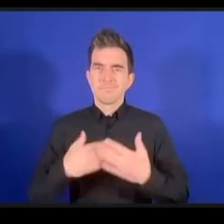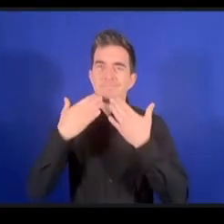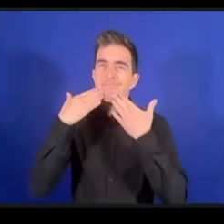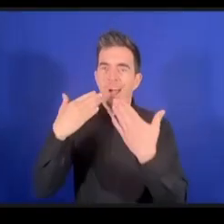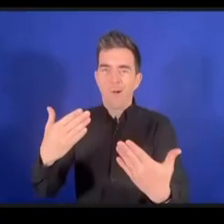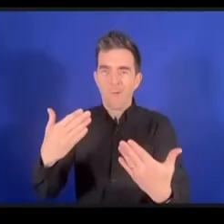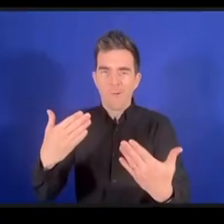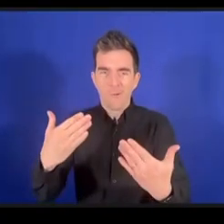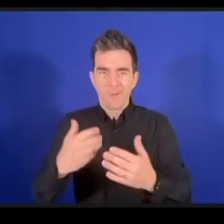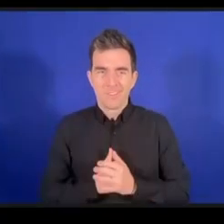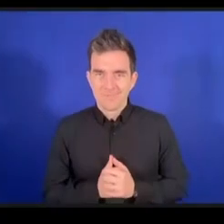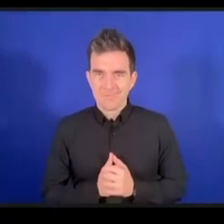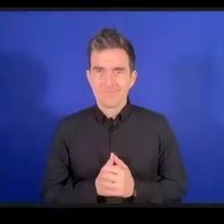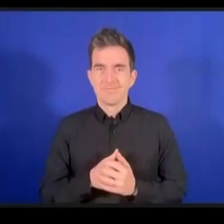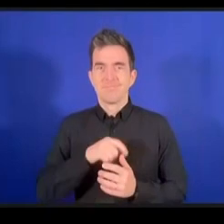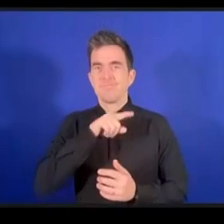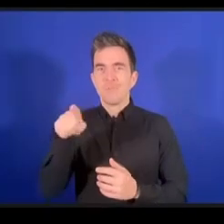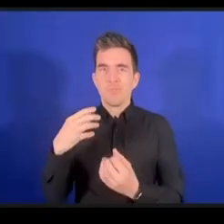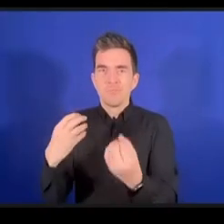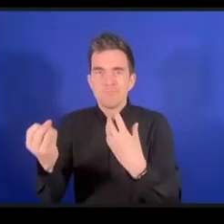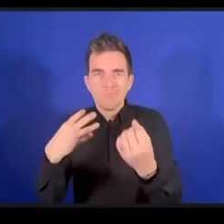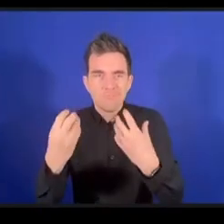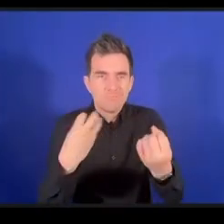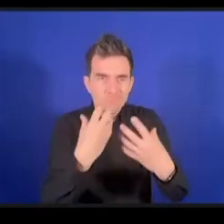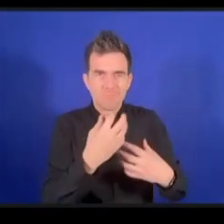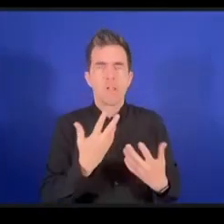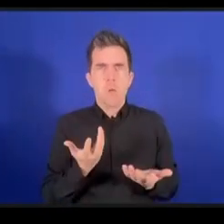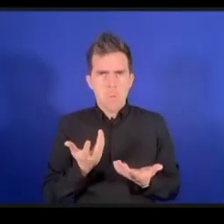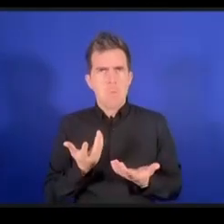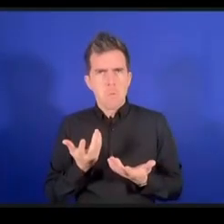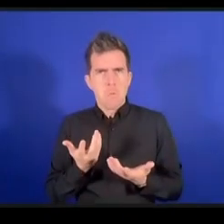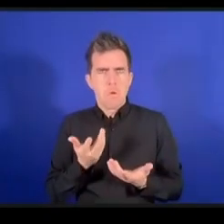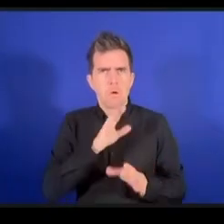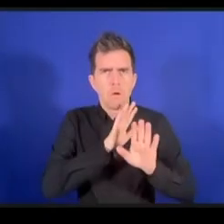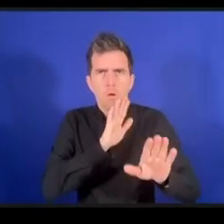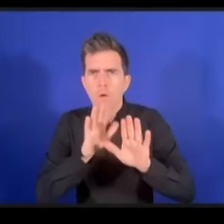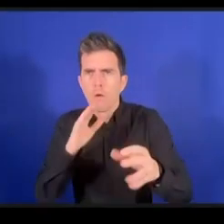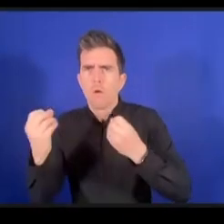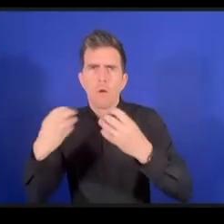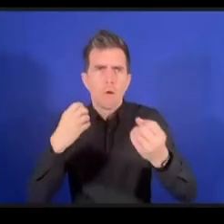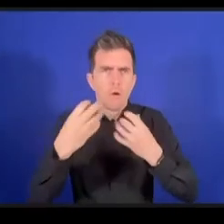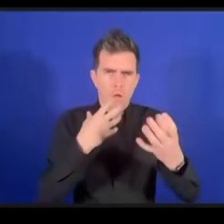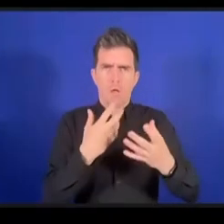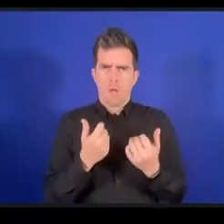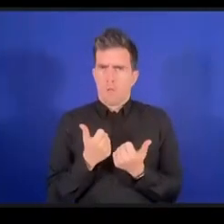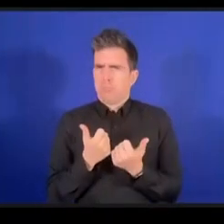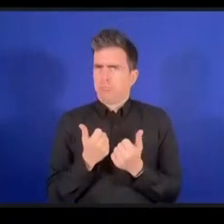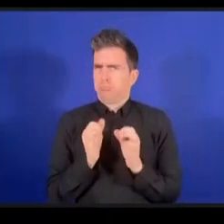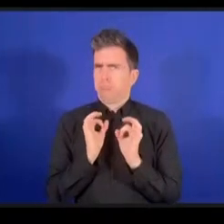جزيلا على هذه الكلمة نحن نقدر لكم ذلك